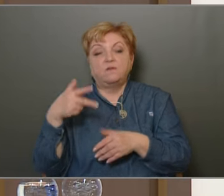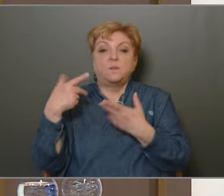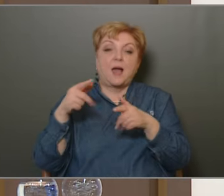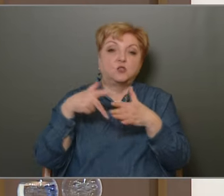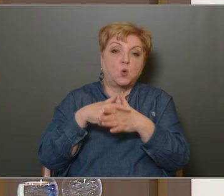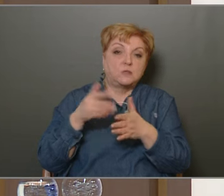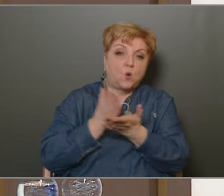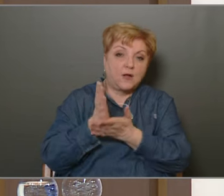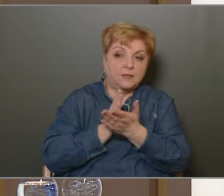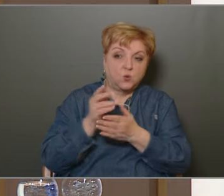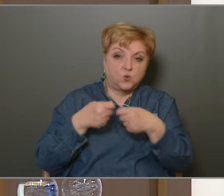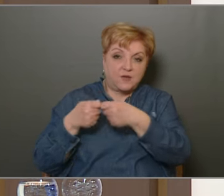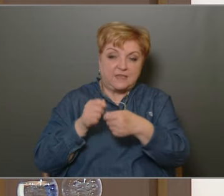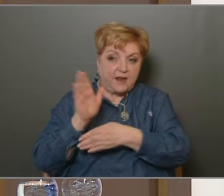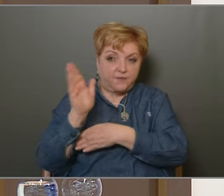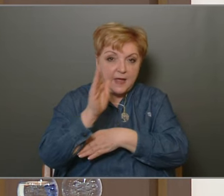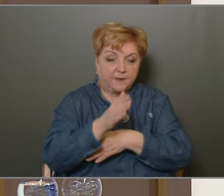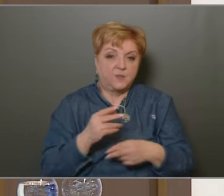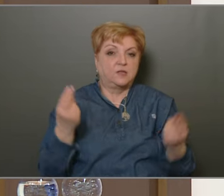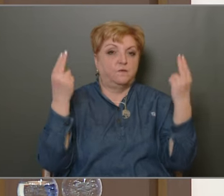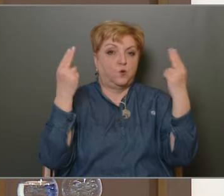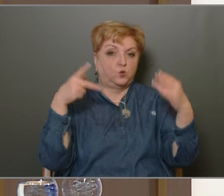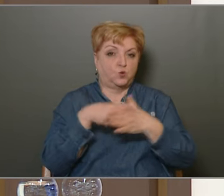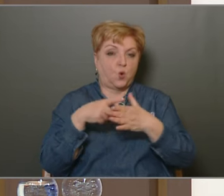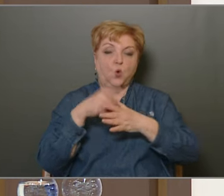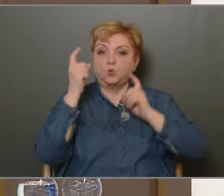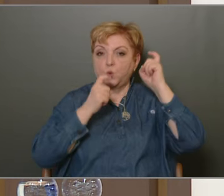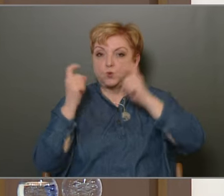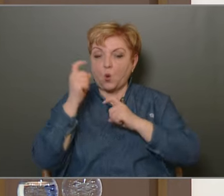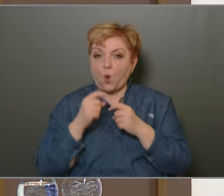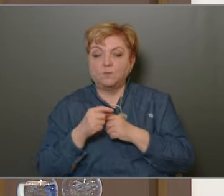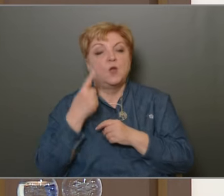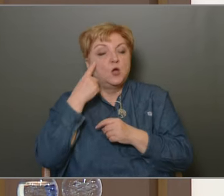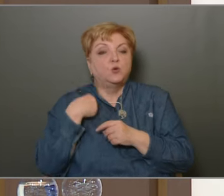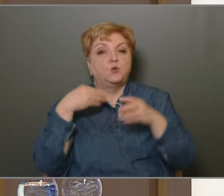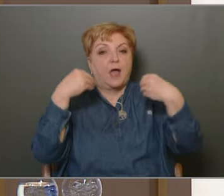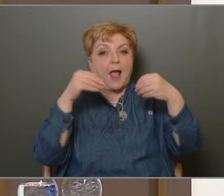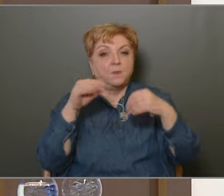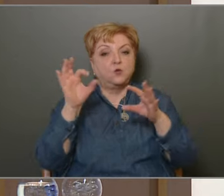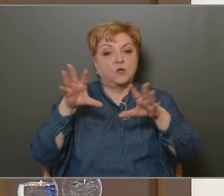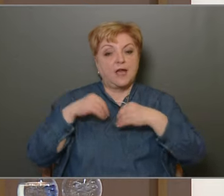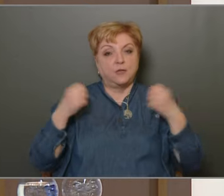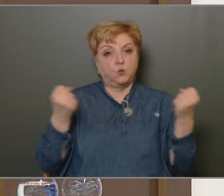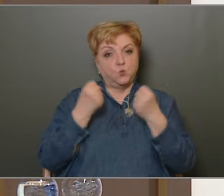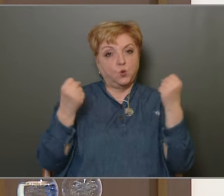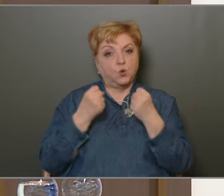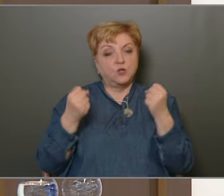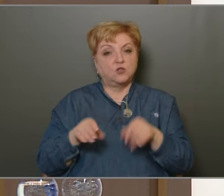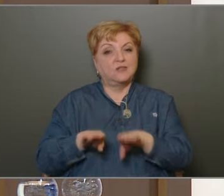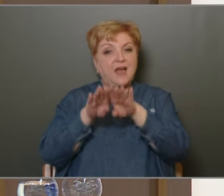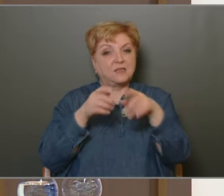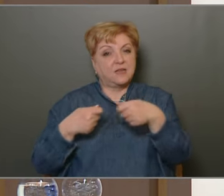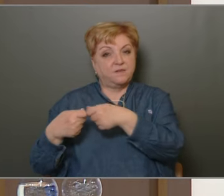szerv. Ez nagyon fontos dolog, azt gondolom. Itt is el tudjuk mondani azt, hogy jó az együttműködés a